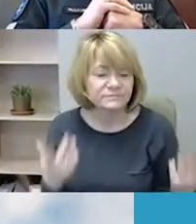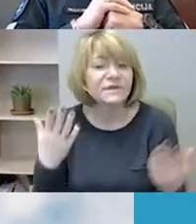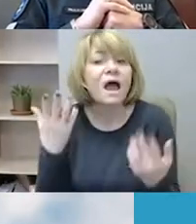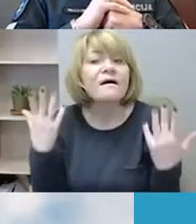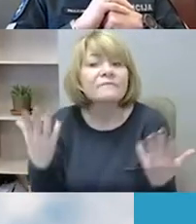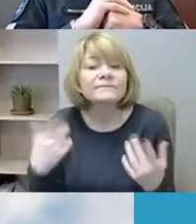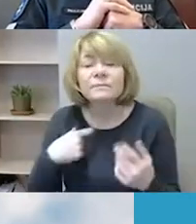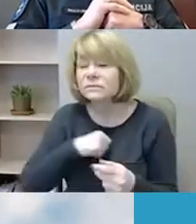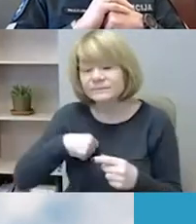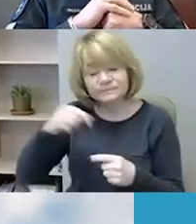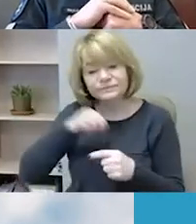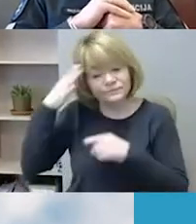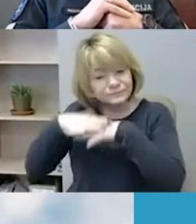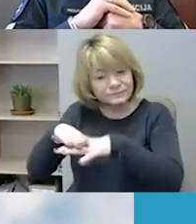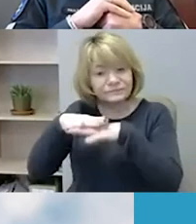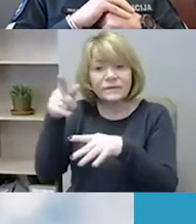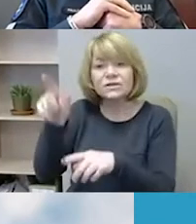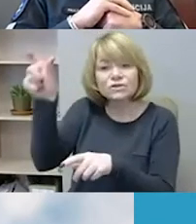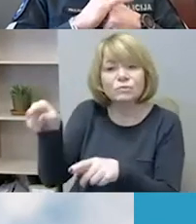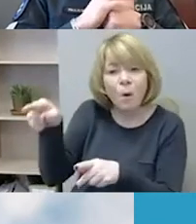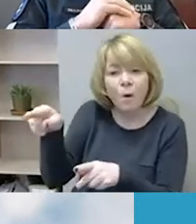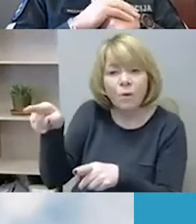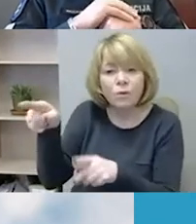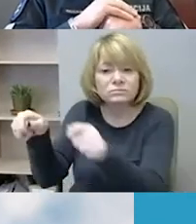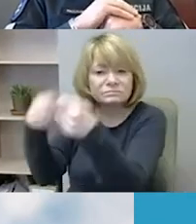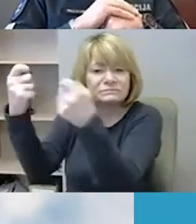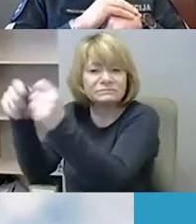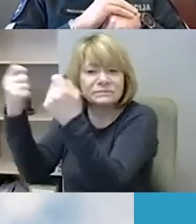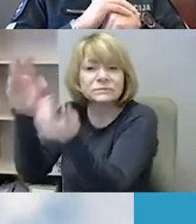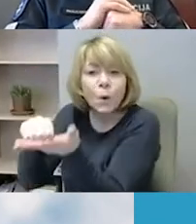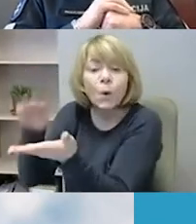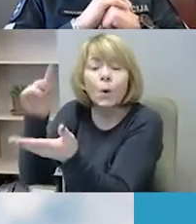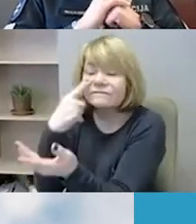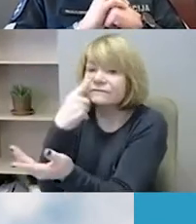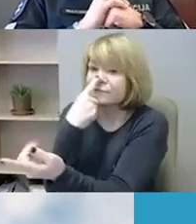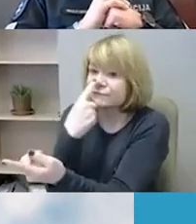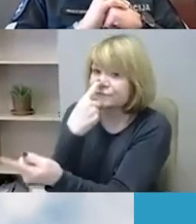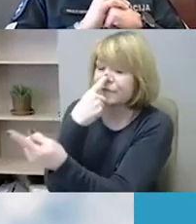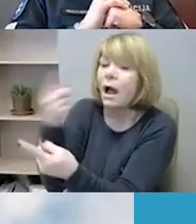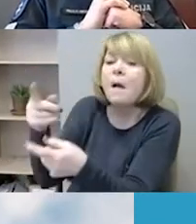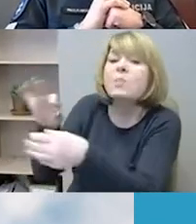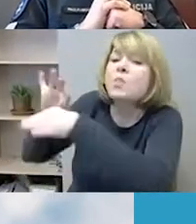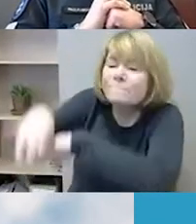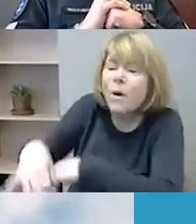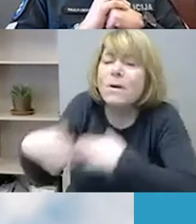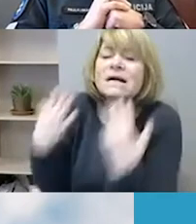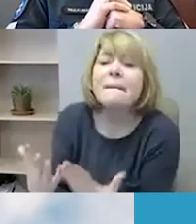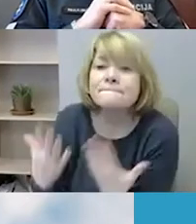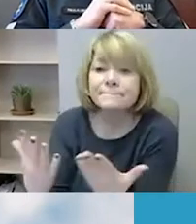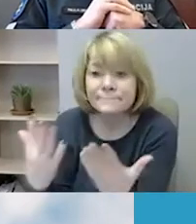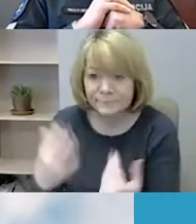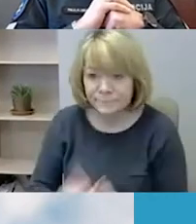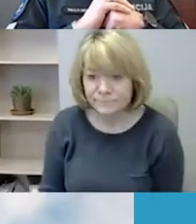sudrausminti tą pažeidėją. Ir administracinė atsakomybė, mano galvo, būtų išeitis. Ir čia matyt,